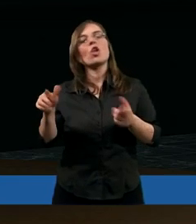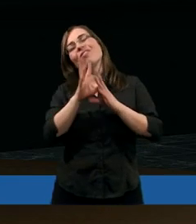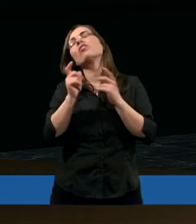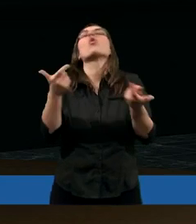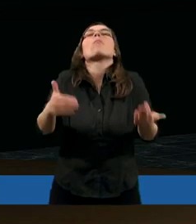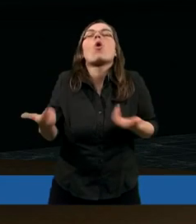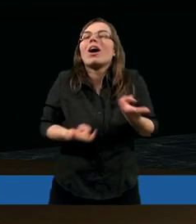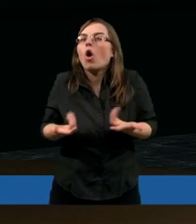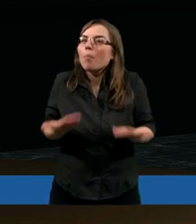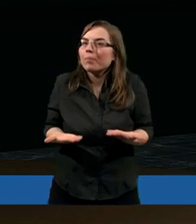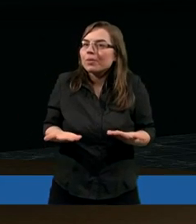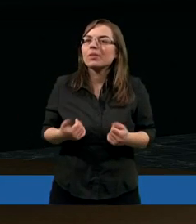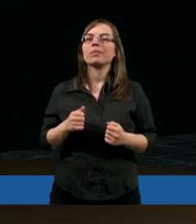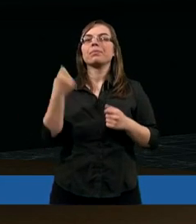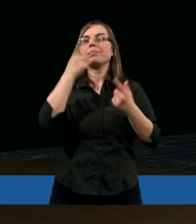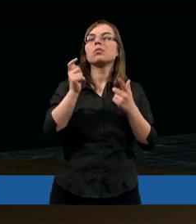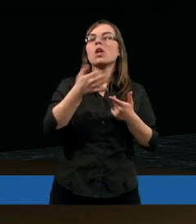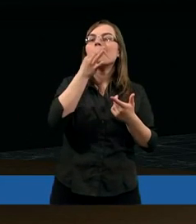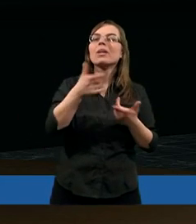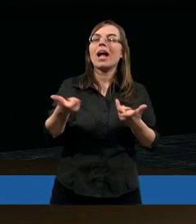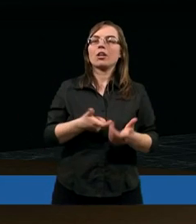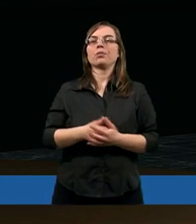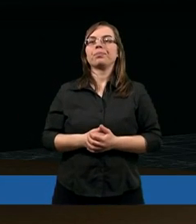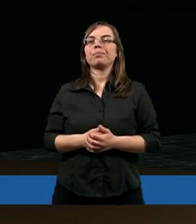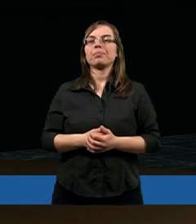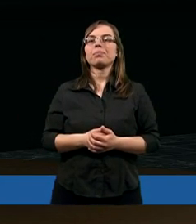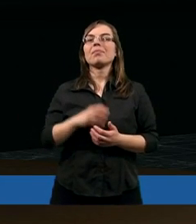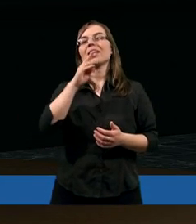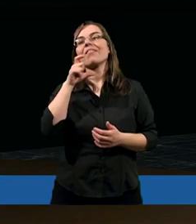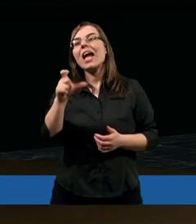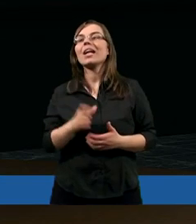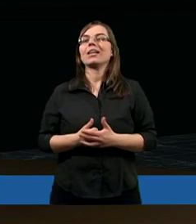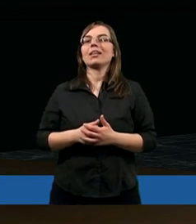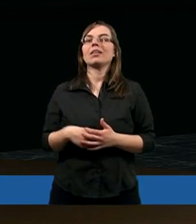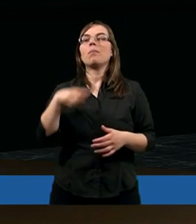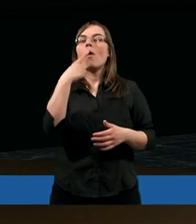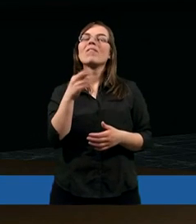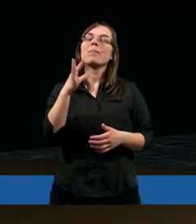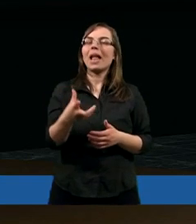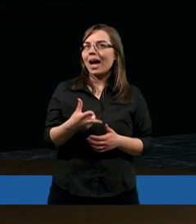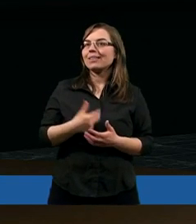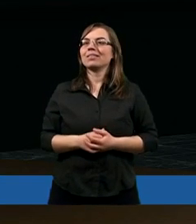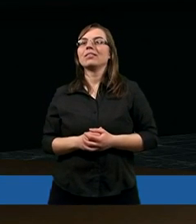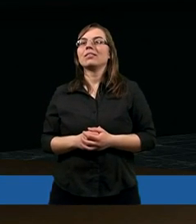co mogę robić. I zostałam zupełnie zignorowana. Więc powiem tak,